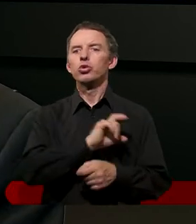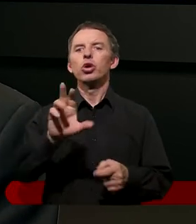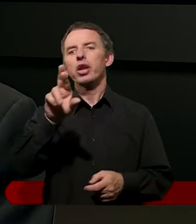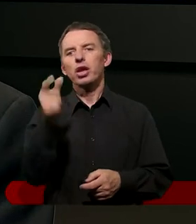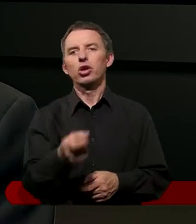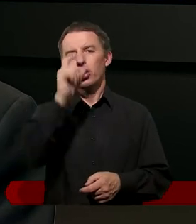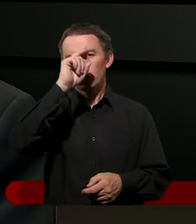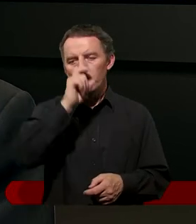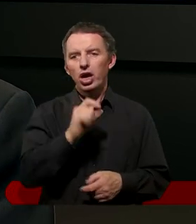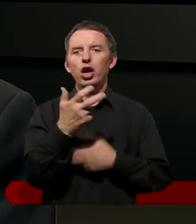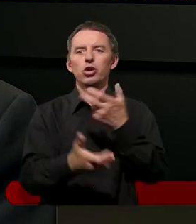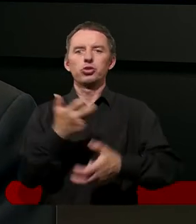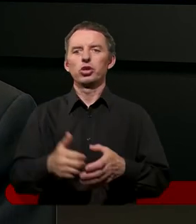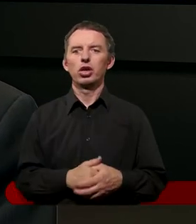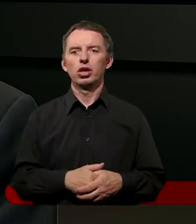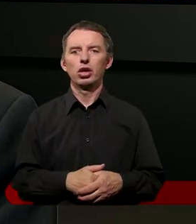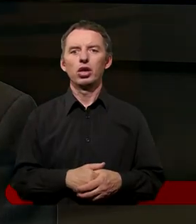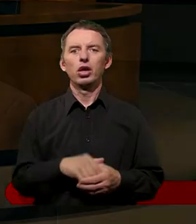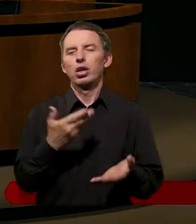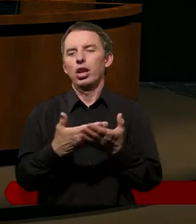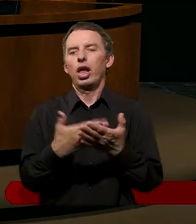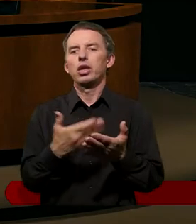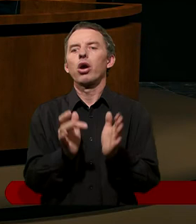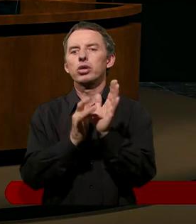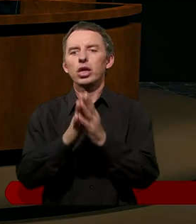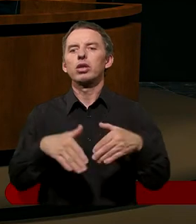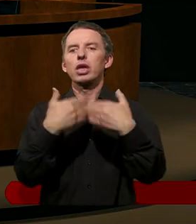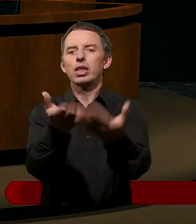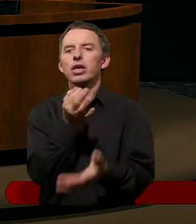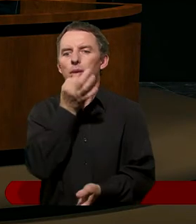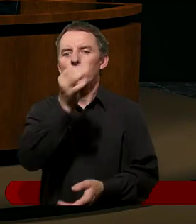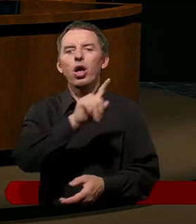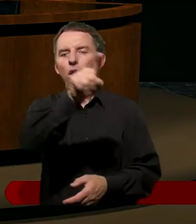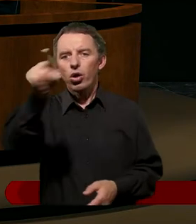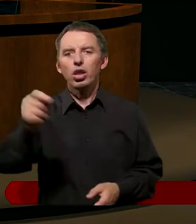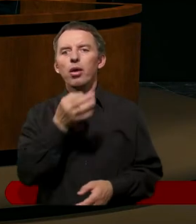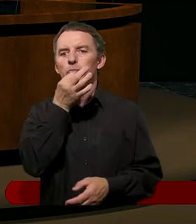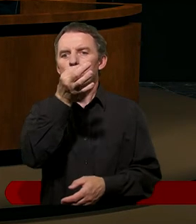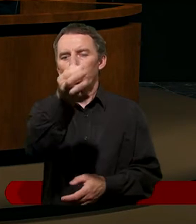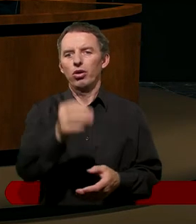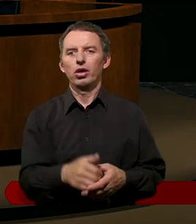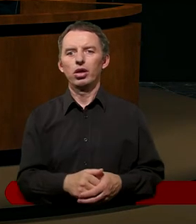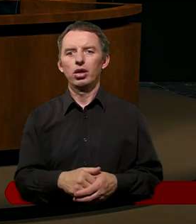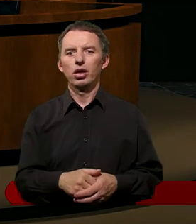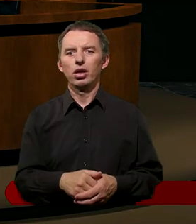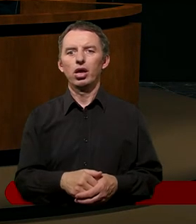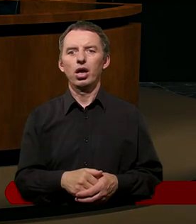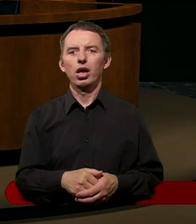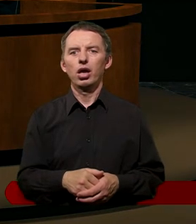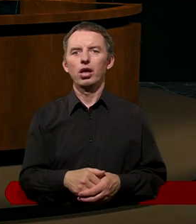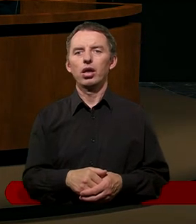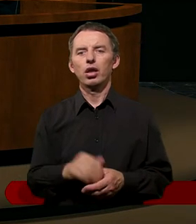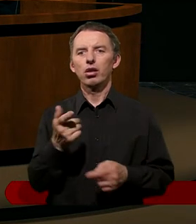się raczej wstrzymać? Nie, to nie Jezus zadaje pytanie. To oni mówią pierwsze pytanie. Wręcz